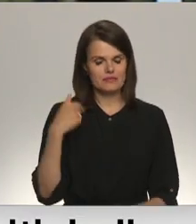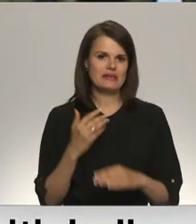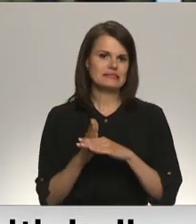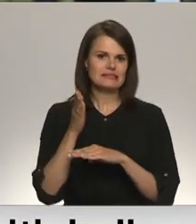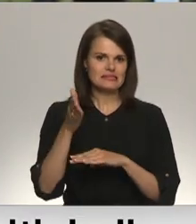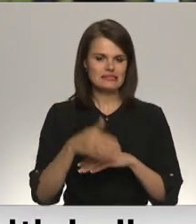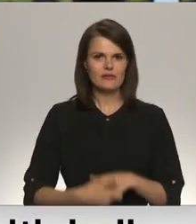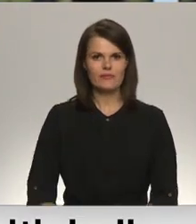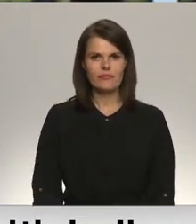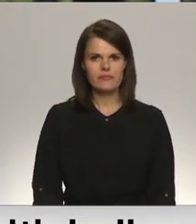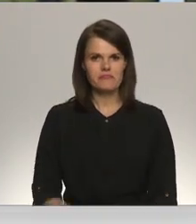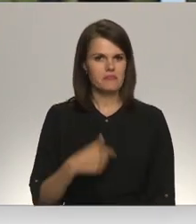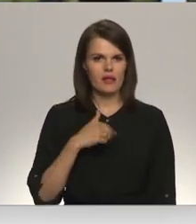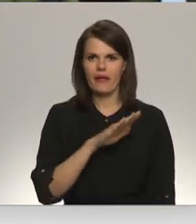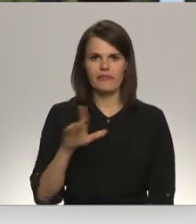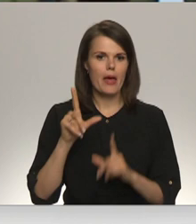Pateikt, pats nebraucas tur.